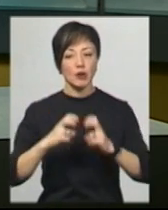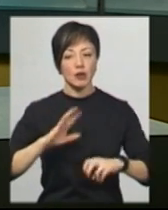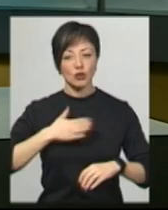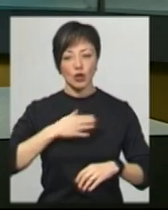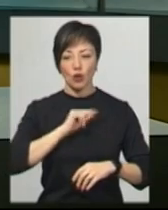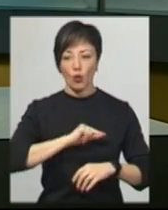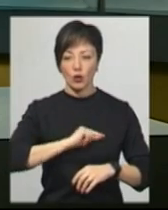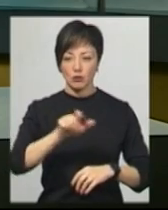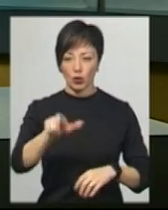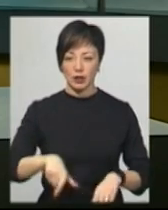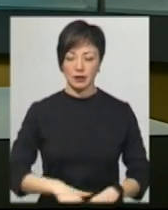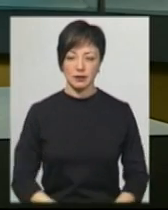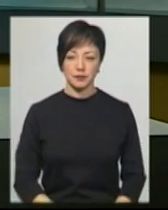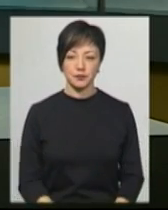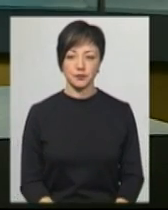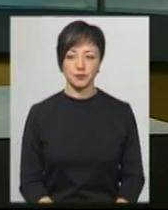кореспондентка Неля Шпулак.